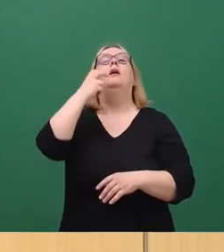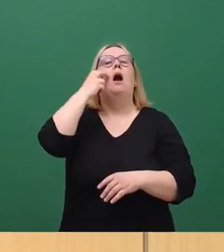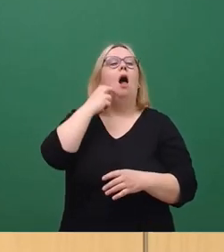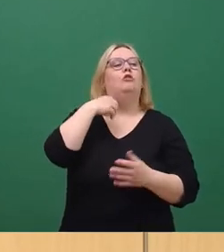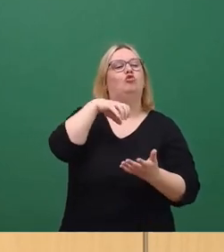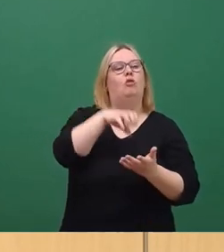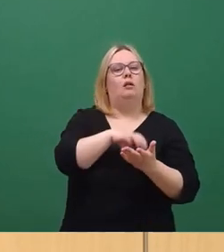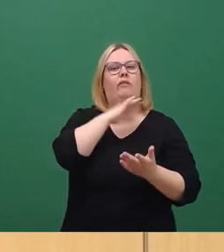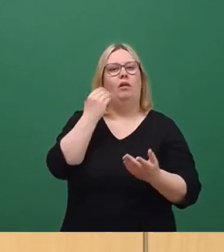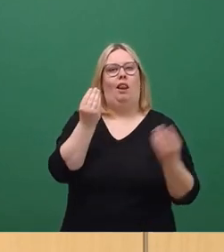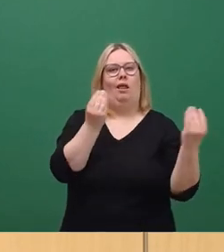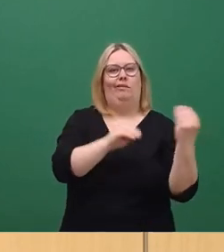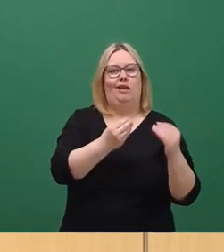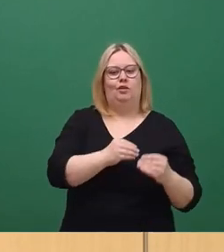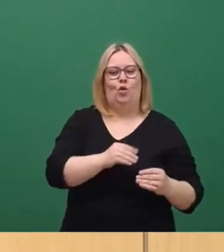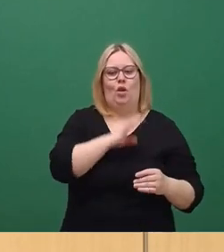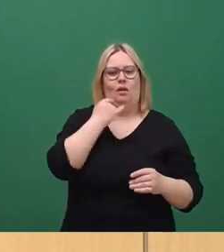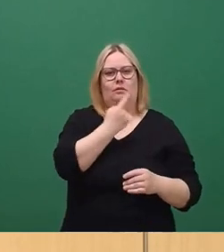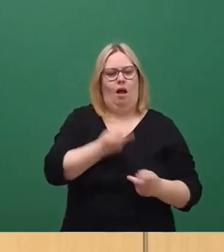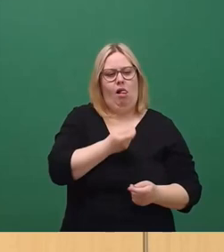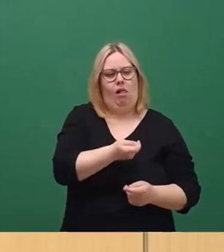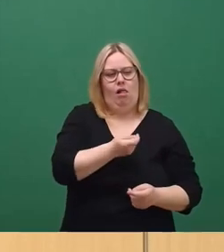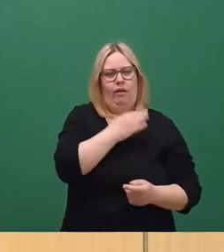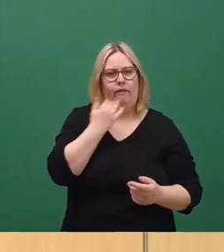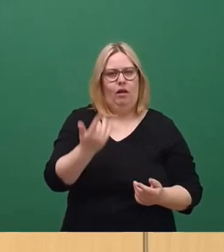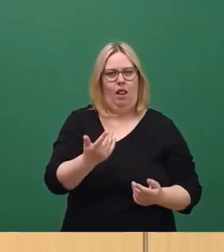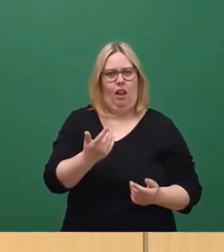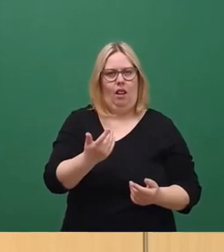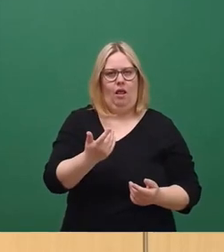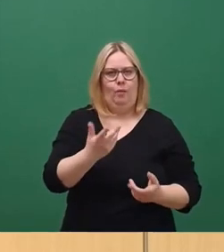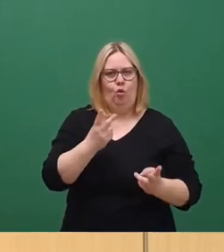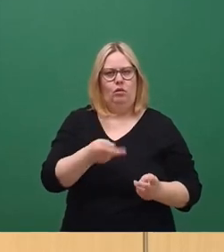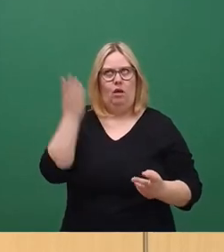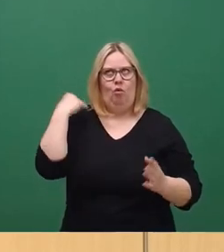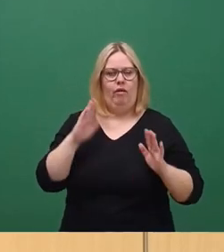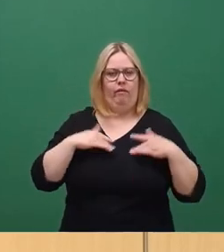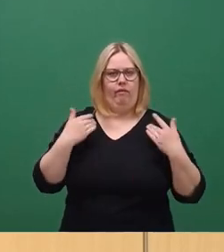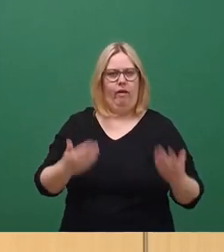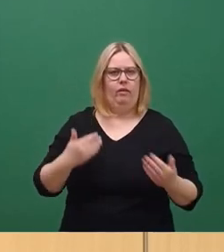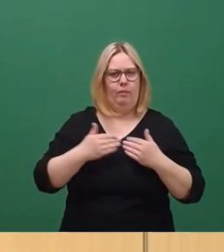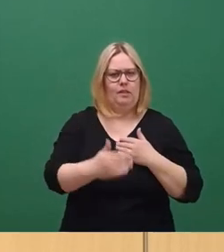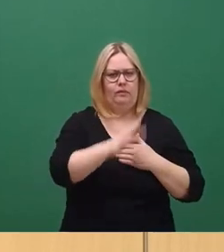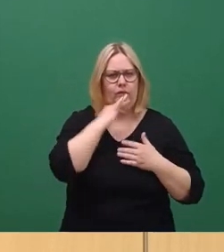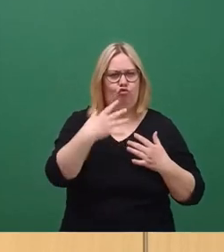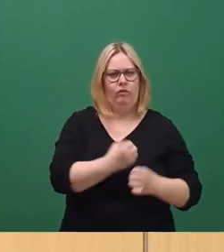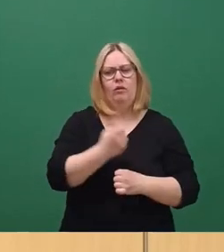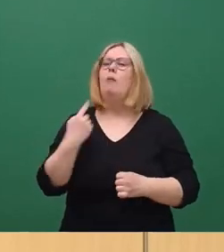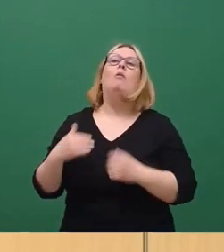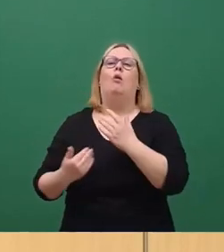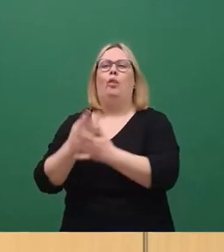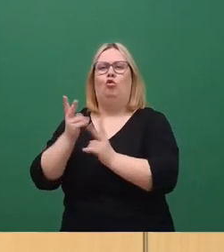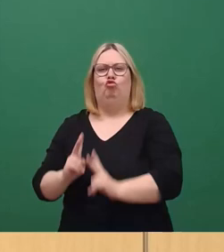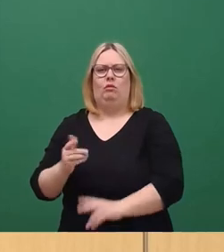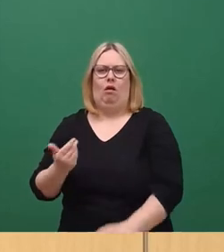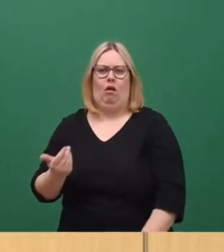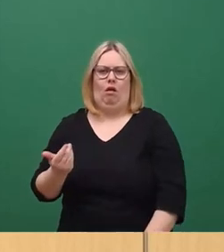Investitionen in den letzten Jahren hatten und da ja auch wirklich seit der Wende enormes geleistet worden ist. Aber die Neustadt, gerade die innere